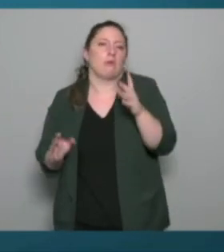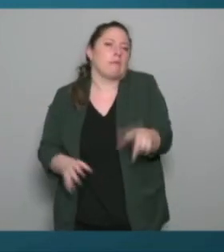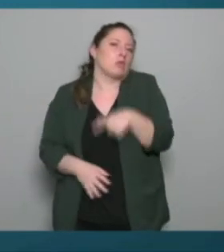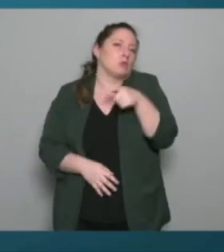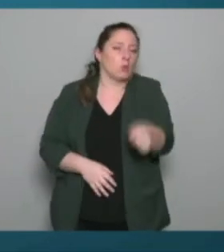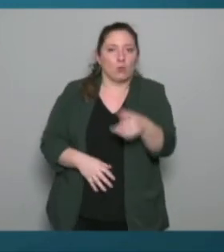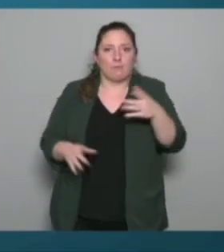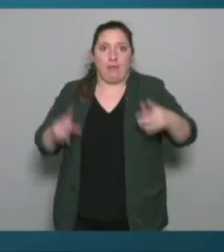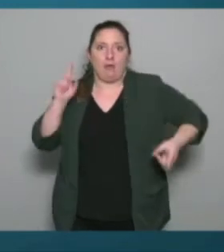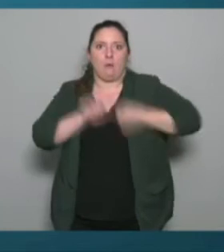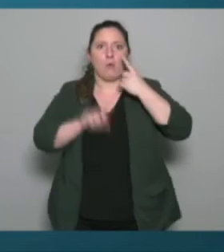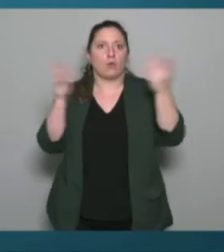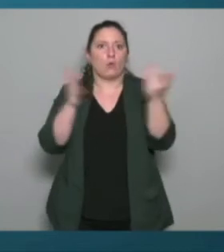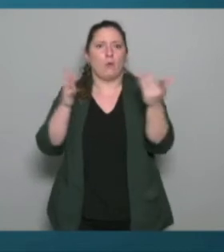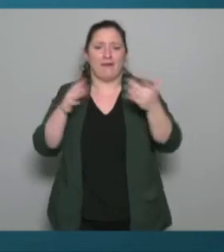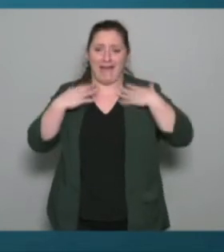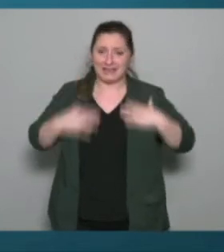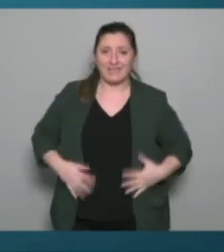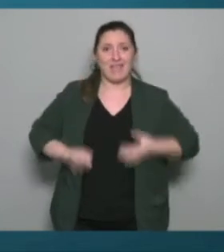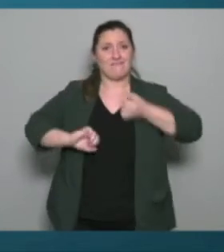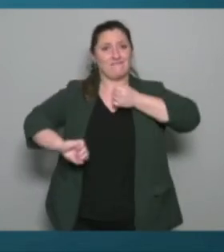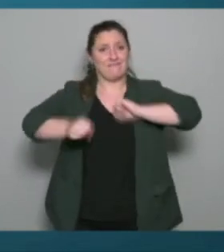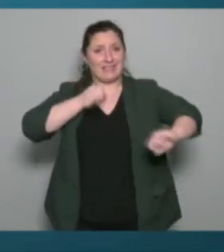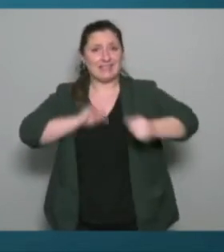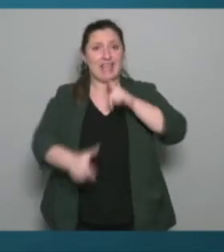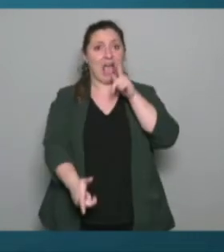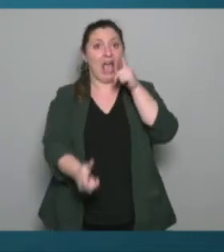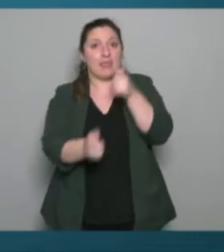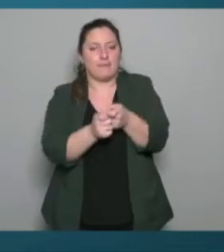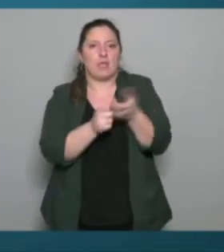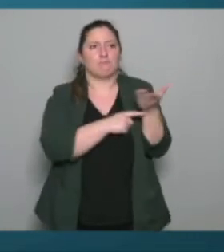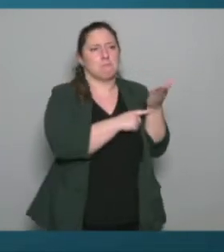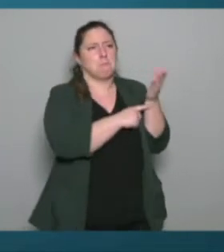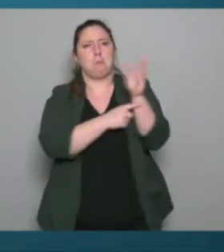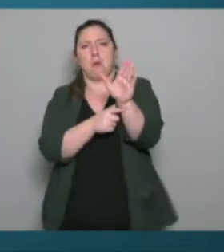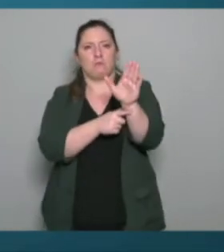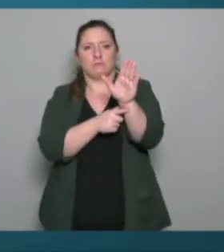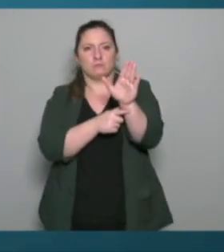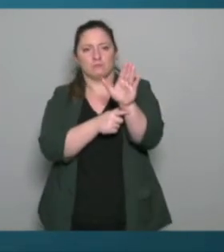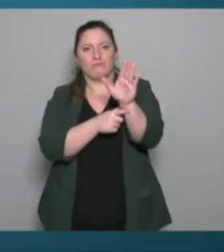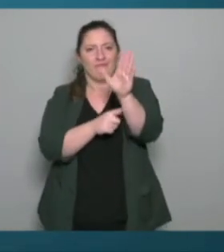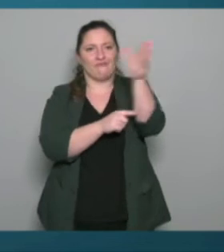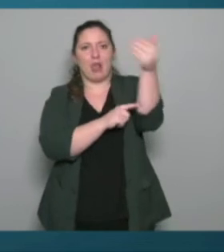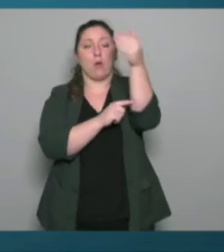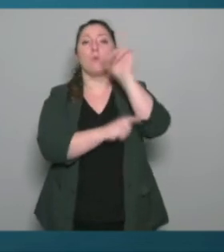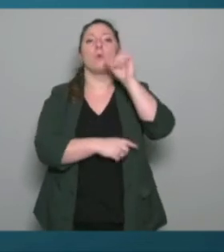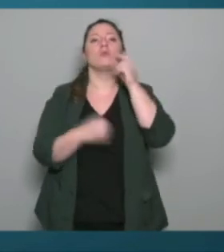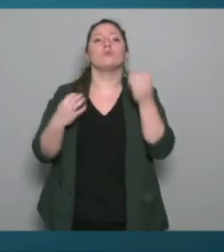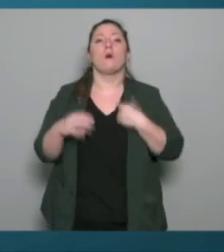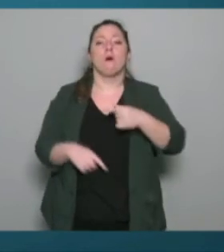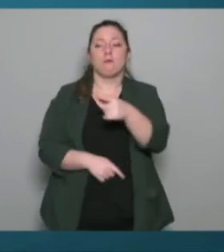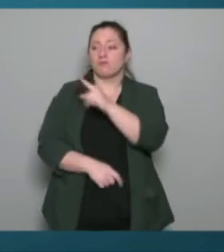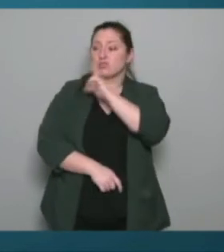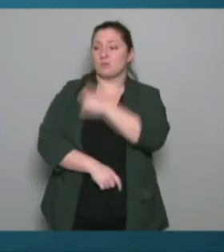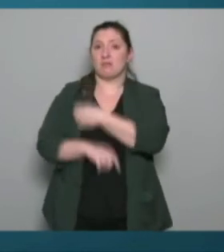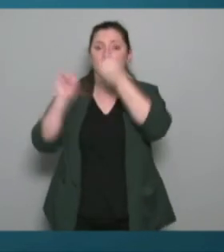'activités physiques adaptées parce que effectivement le sport ça a une connotation on dirait un